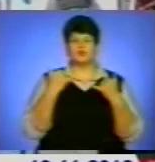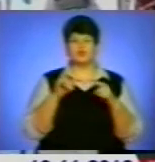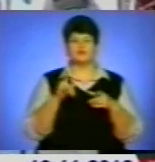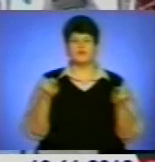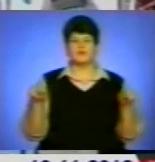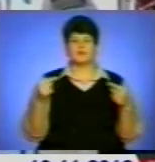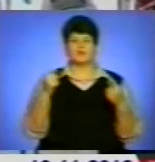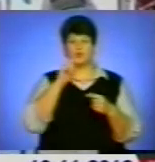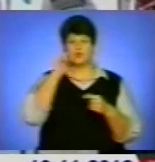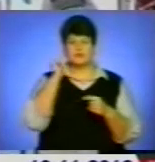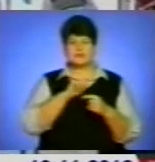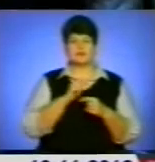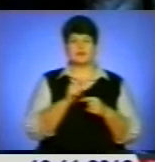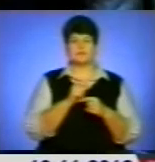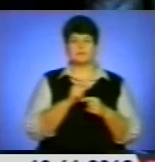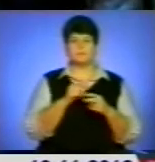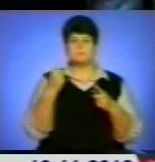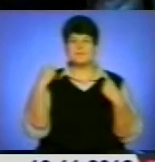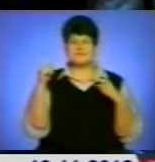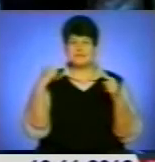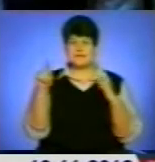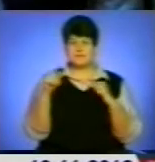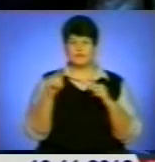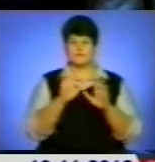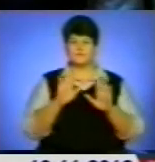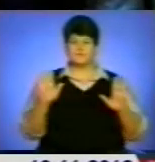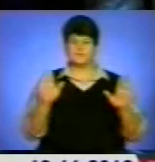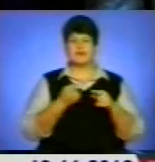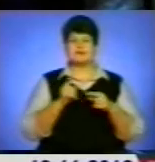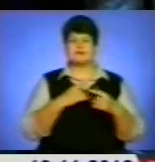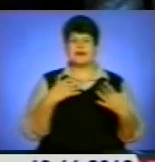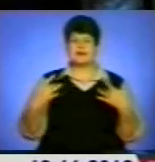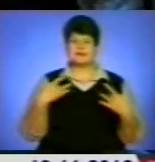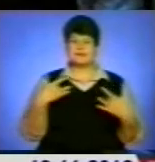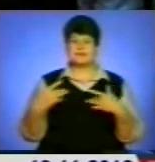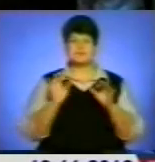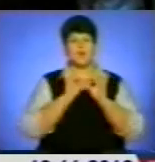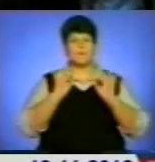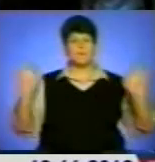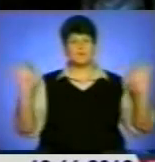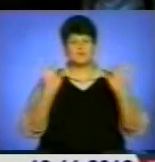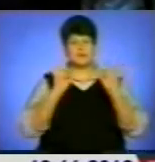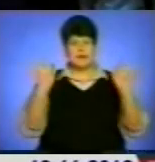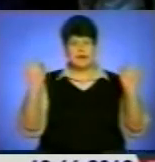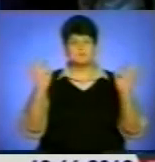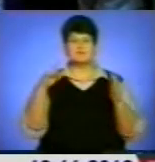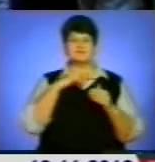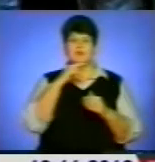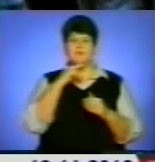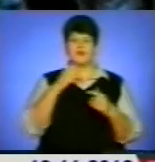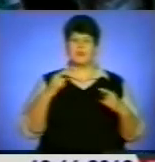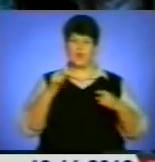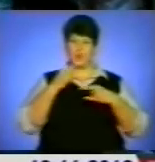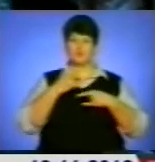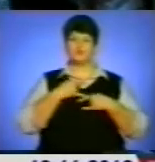українське вокальне мистецтво. В першу чергу це артистизм, музикальність, ми звертаємо увагу також на костюми,